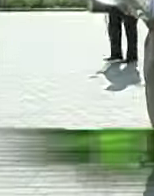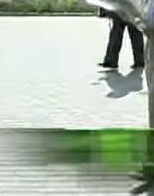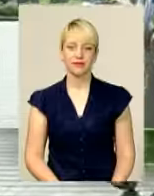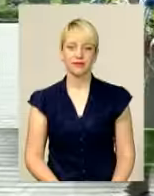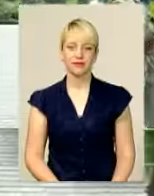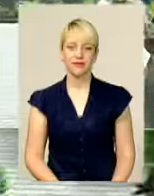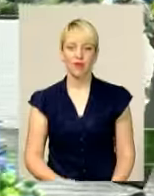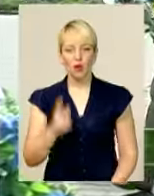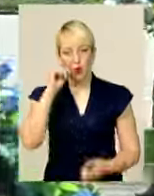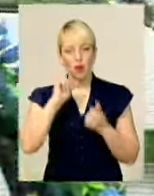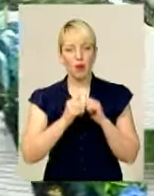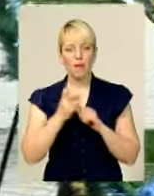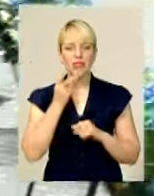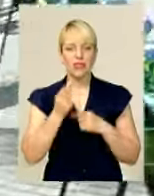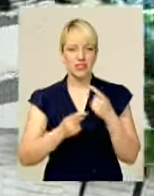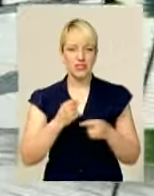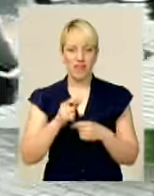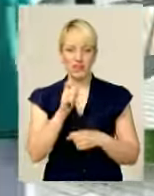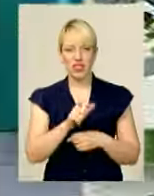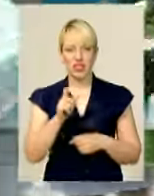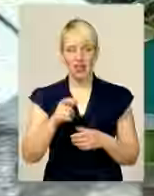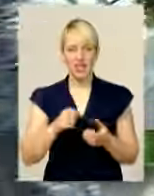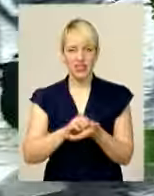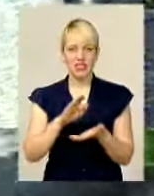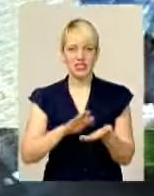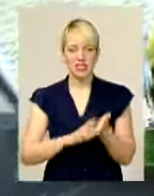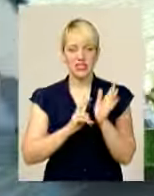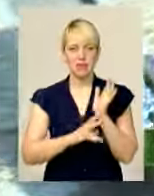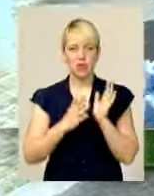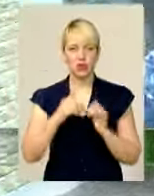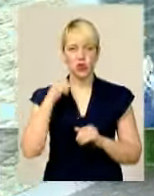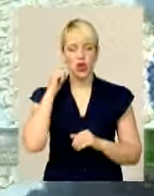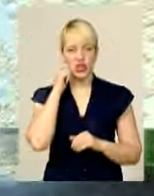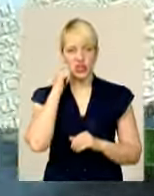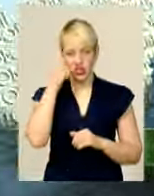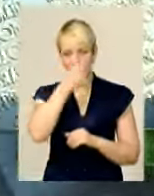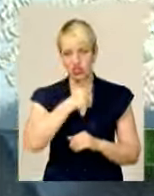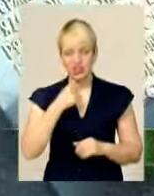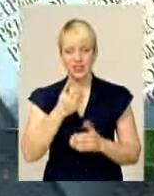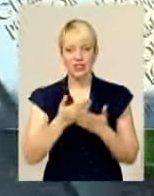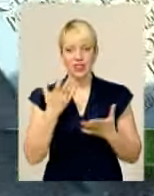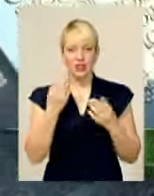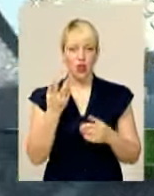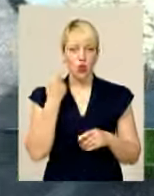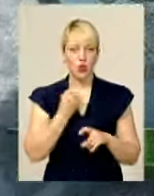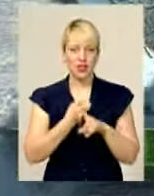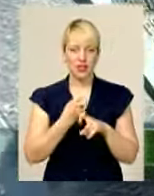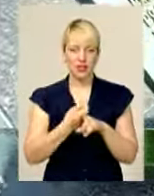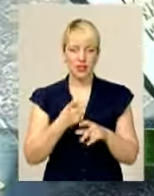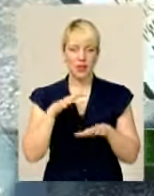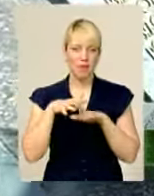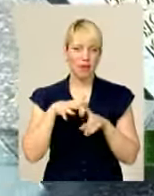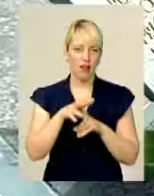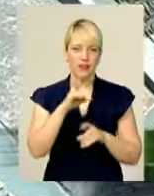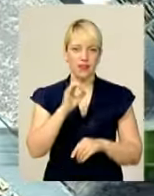У пам'яті назавжди краяни відзначили 75-ту річницю від дня, коли гітлерівська Німеччина напала на